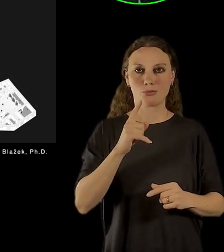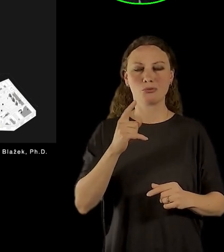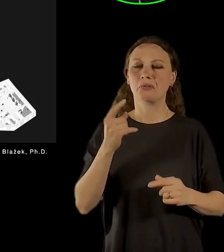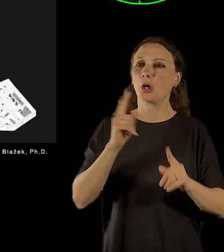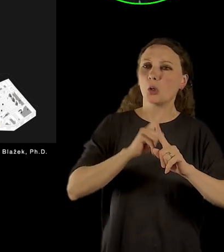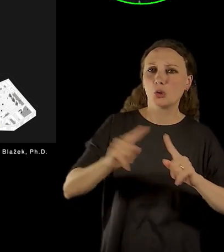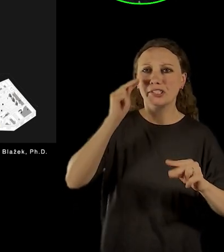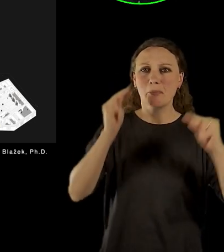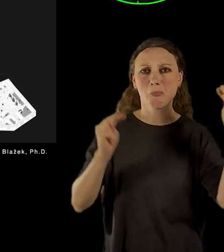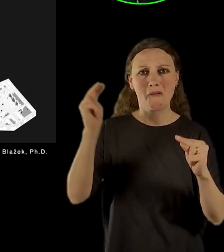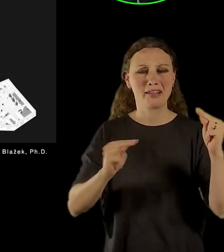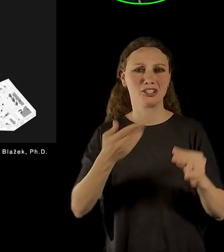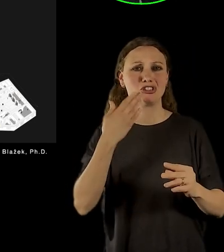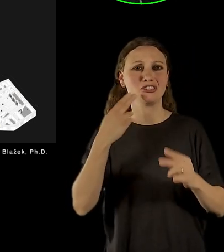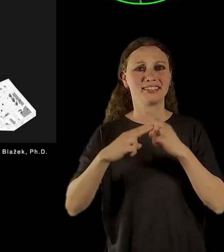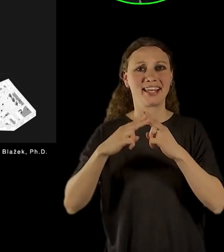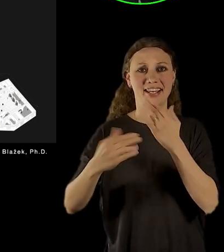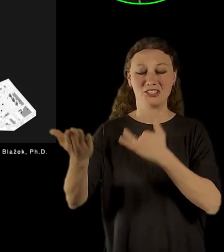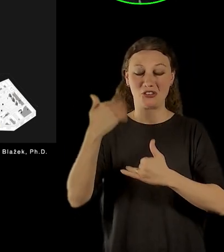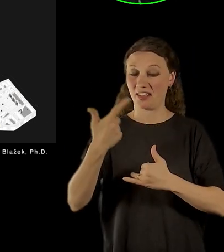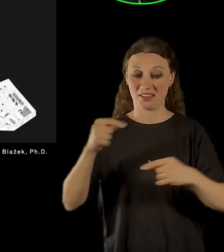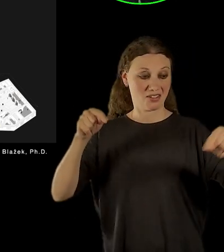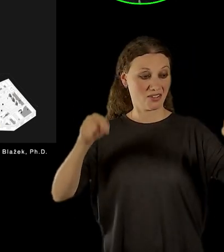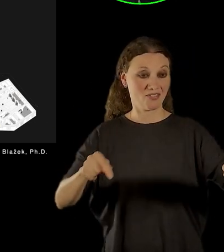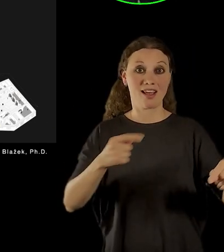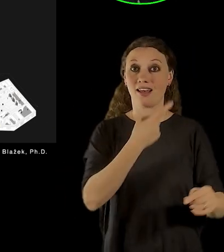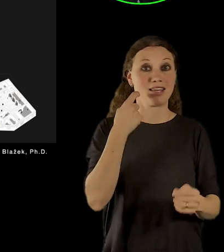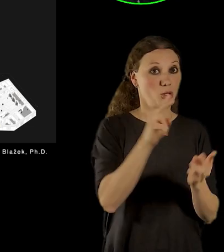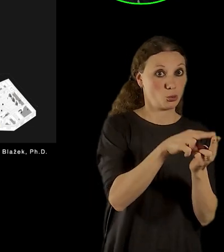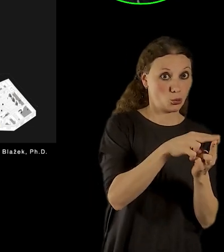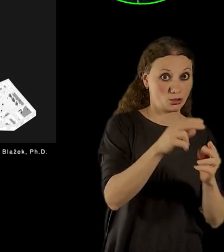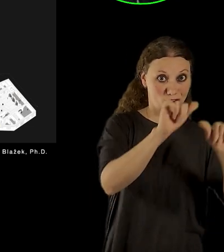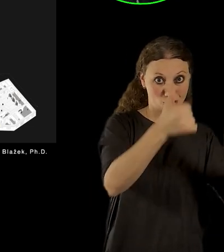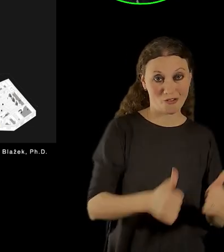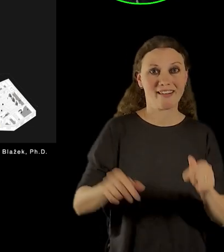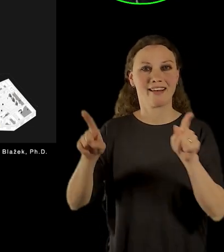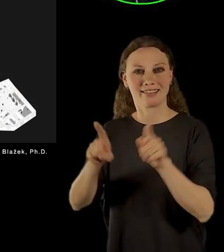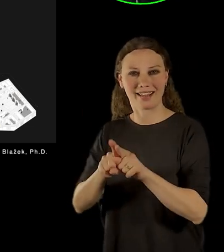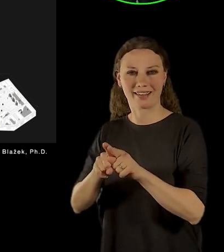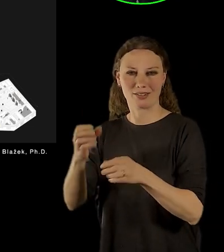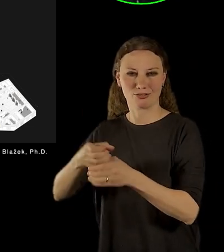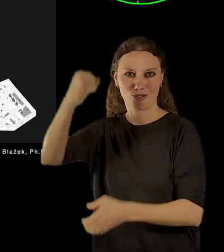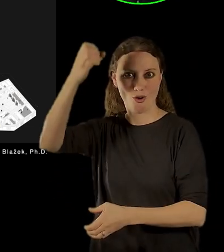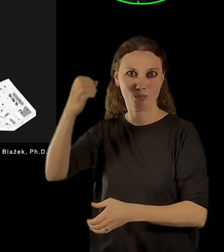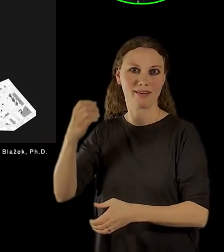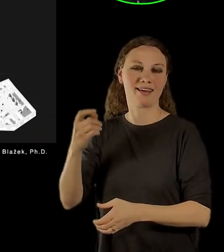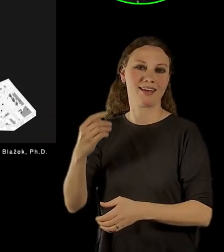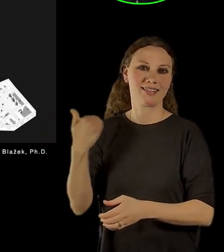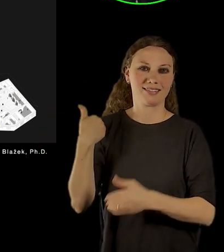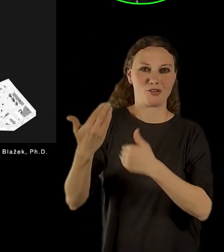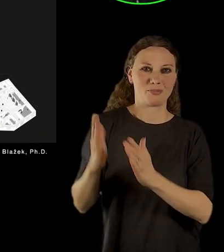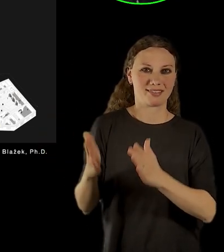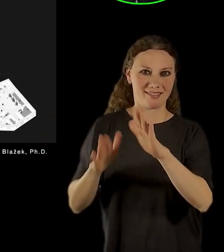těch dvou artefaktech. Zároveň to nejsou zdaleka jediné vlastně takové symbolické